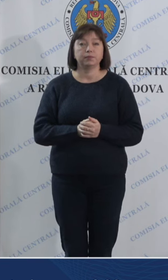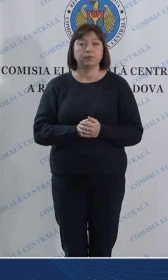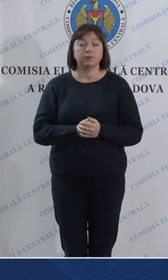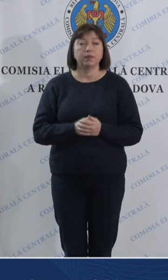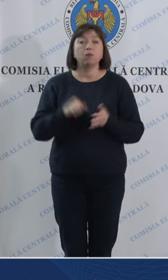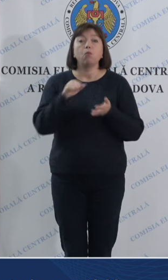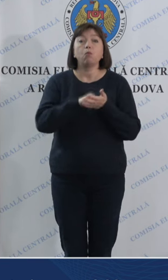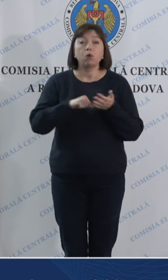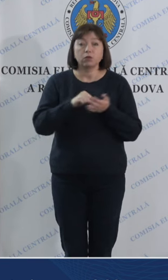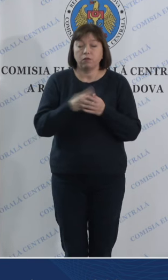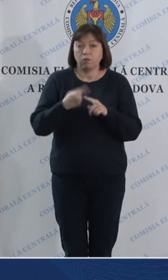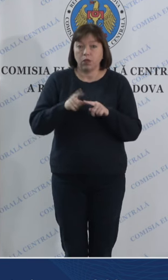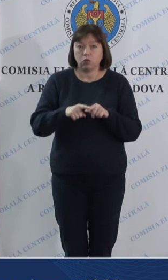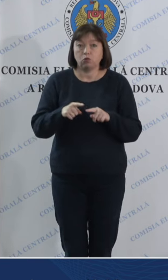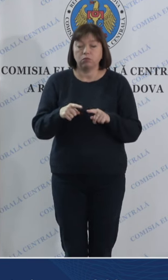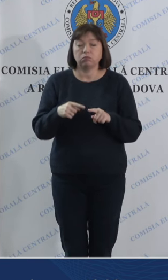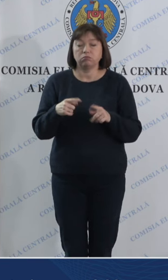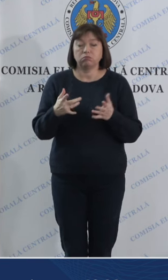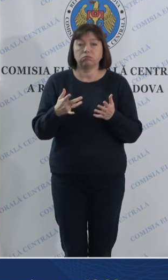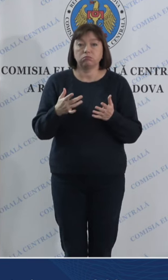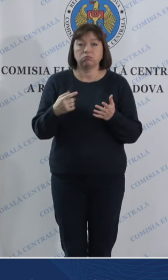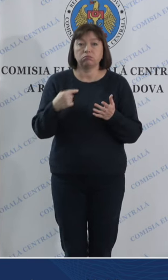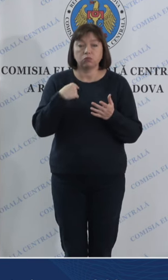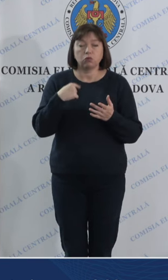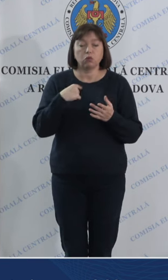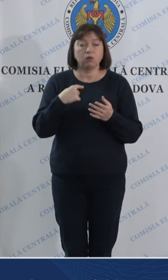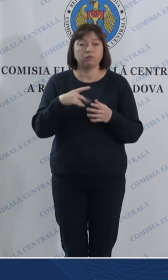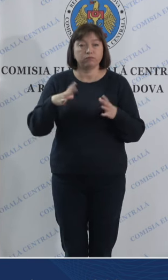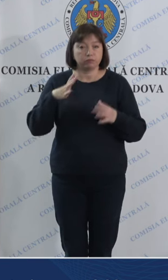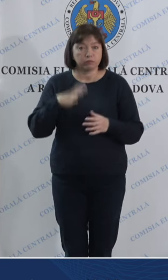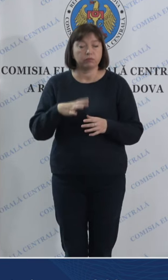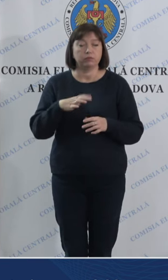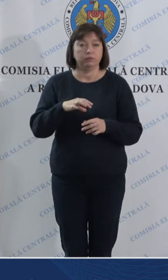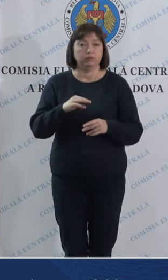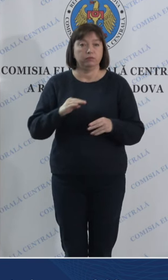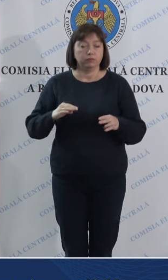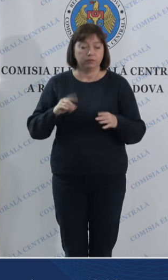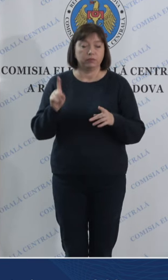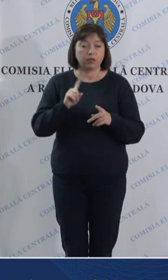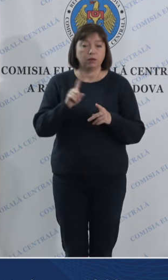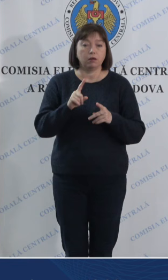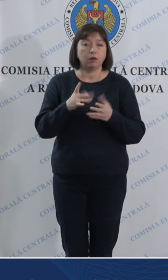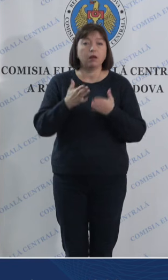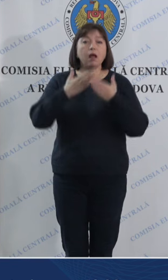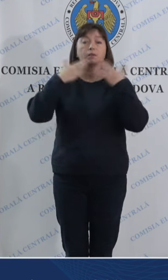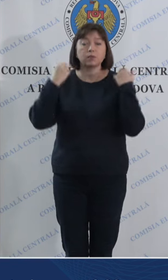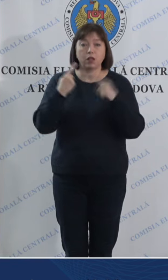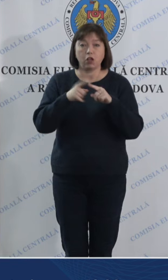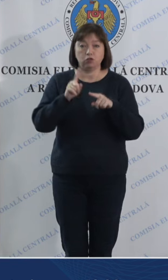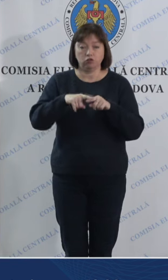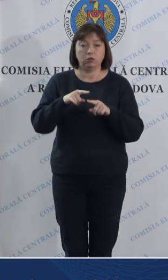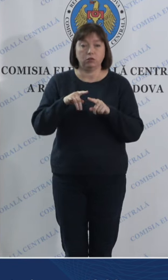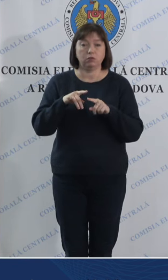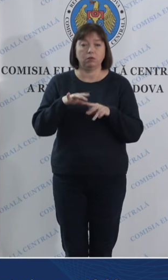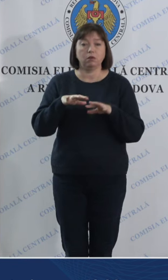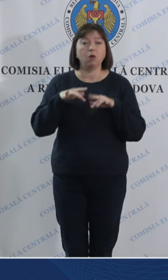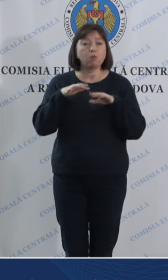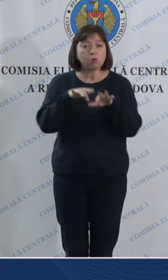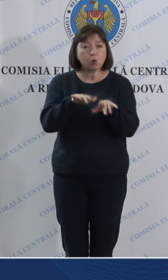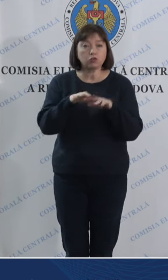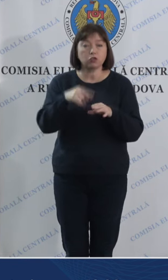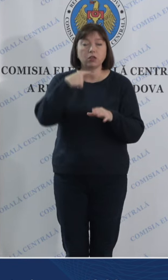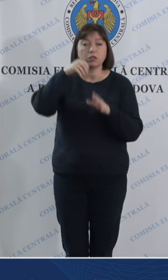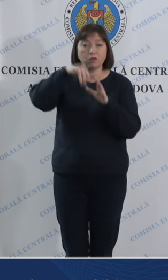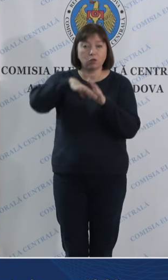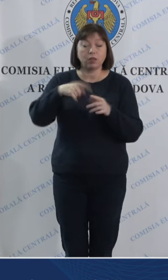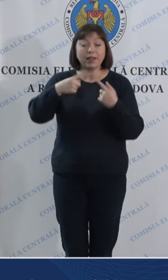motiv pentru care am luat măsuri suplementare pentru a fluidiza acest proces de votare